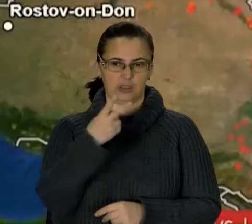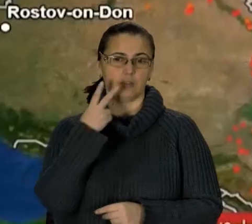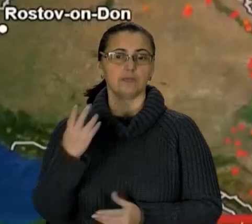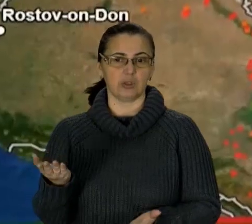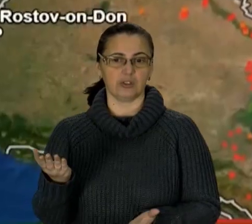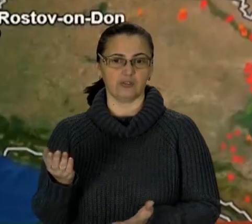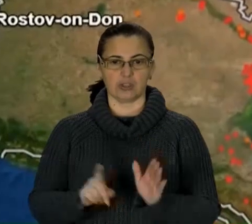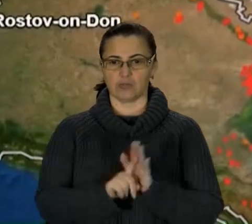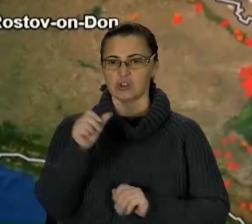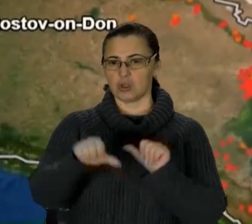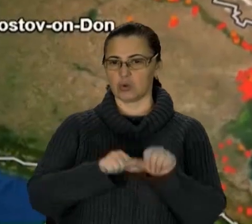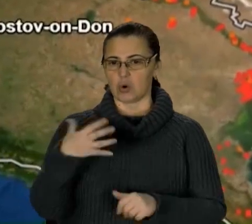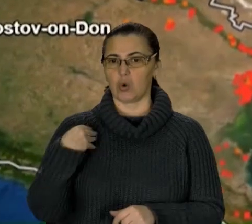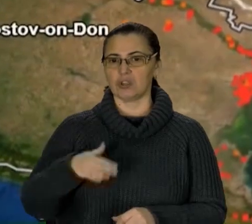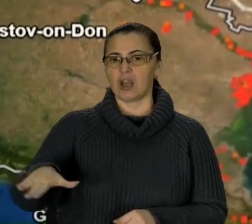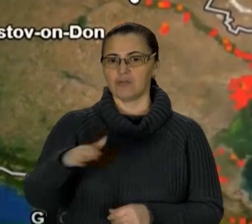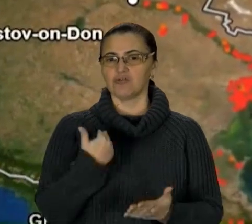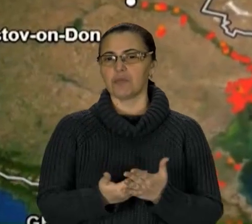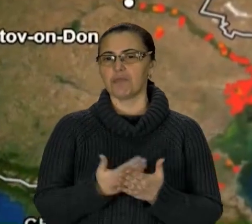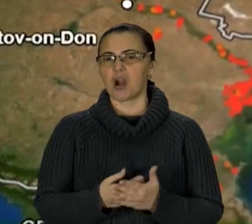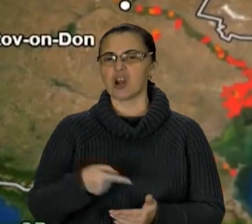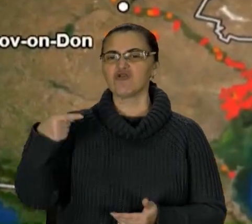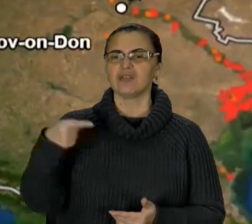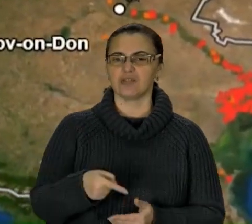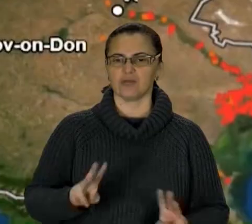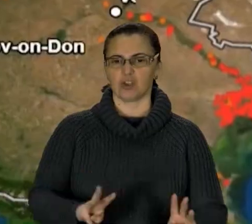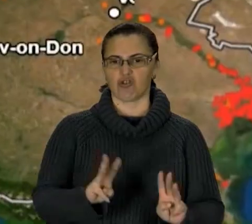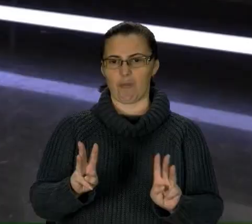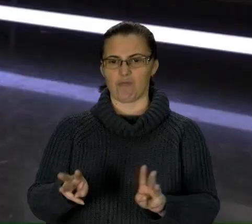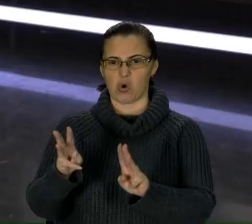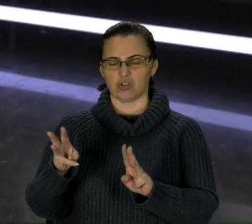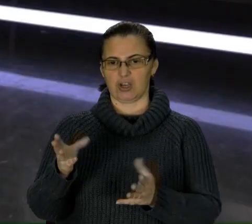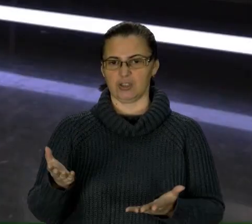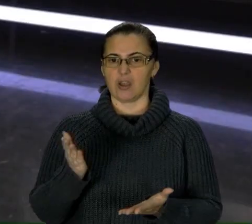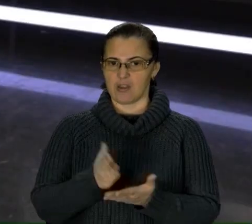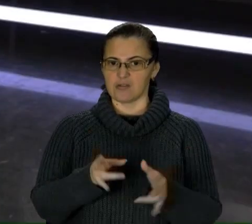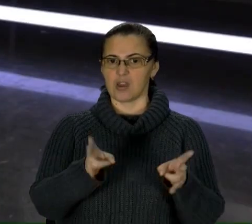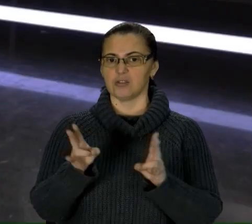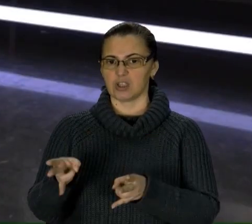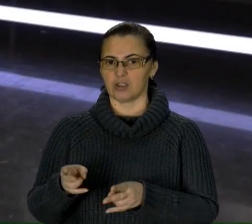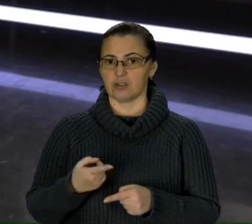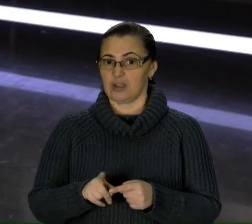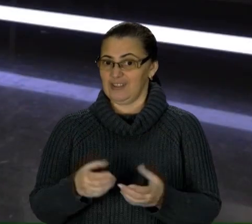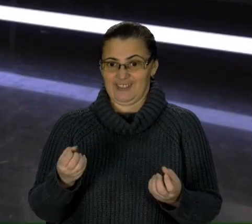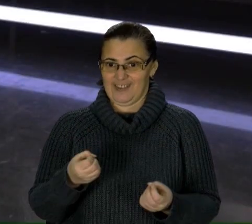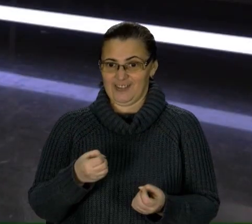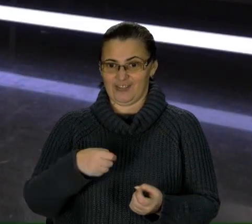тільки на Львівщині майже тисяча пожеж у екосистемах є жертви. І це ще навіть не спека.